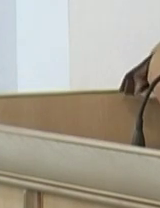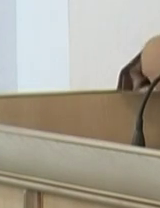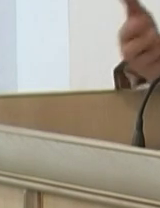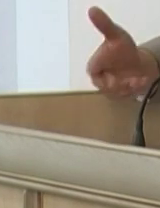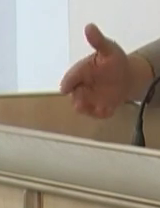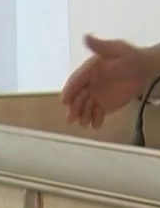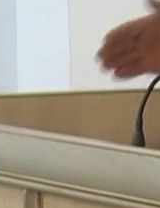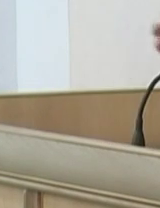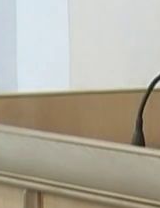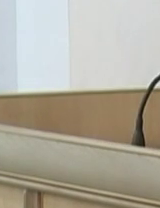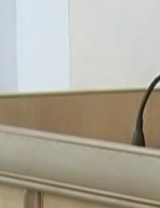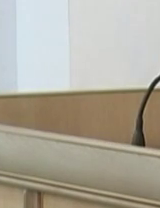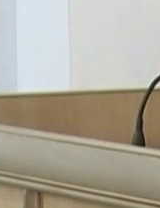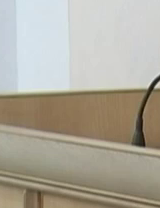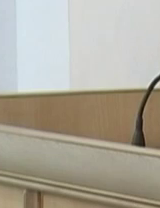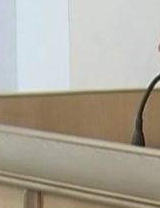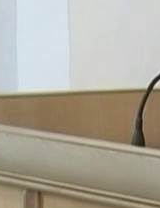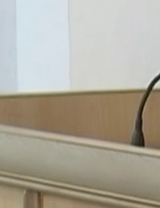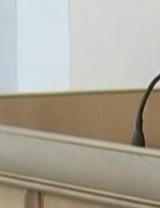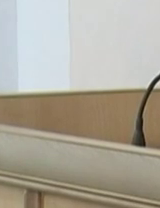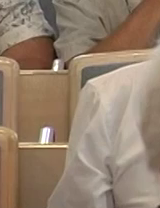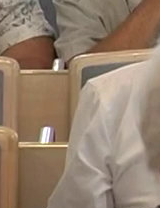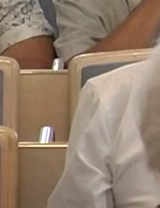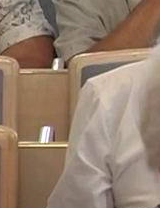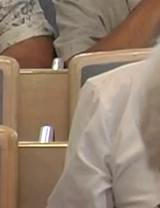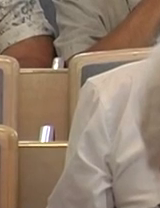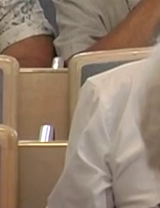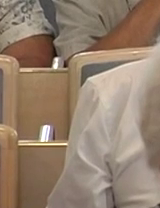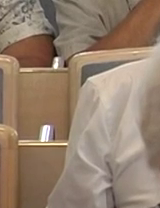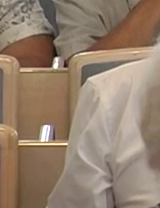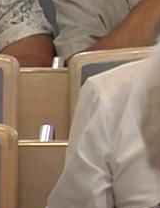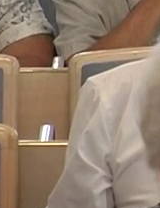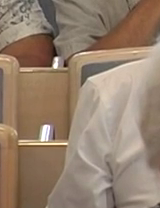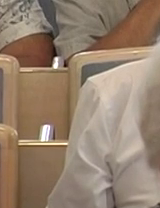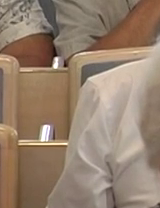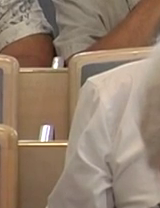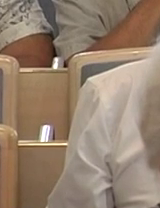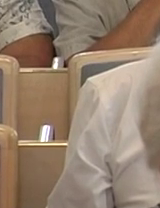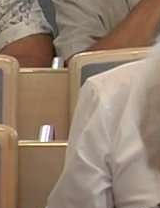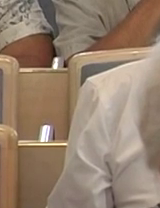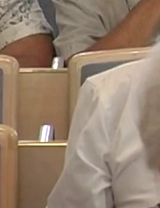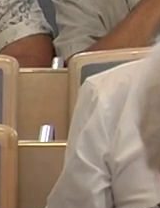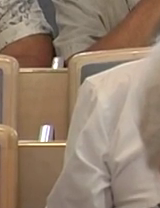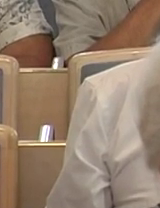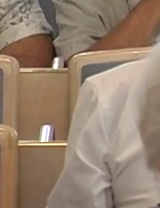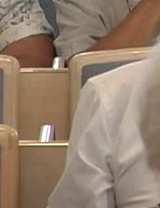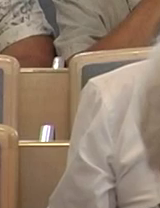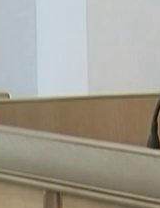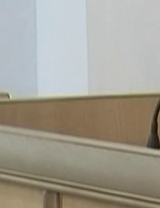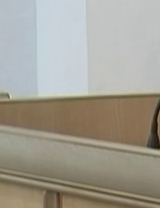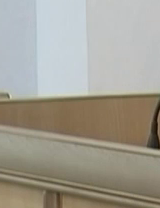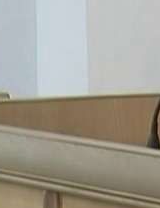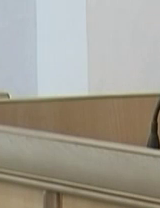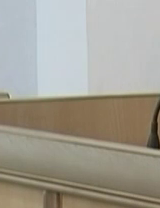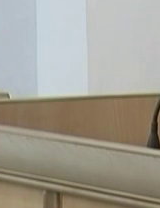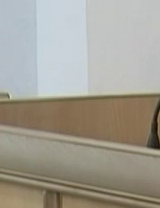чи щось робив, чи щось говорив Дати докази того і казати, їх кличуть людинка, оце докази того Якщо ми говоримо про ілюстрацію, повернення